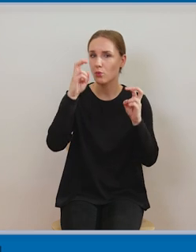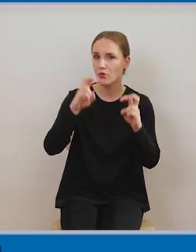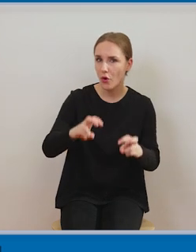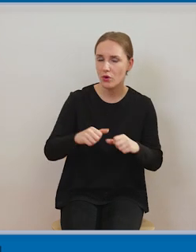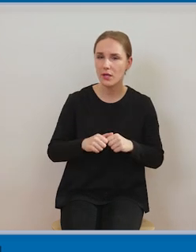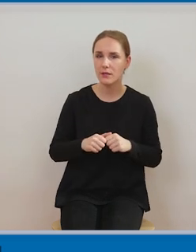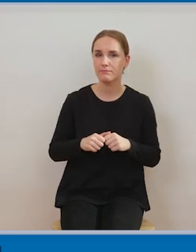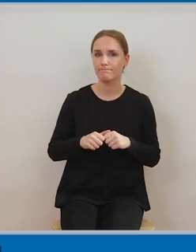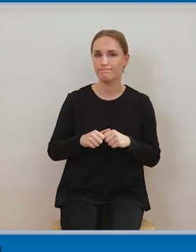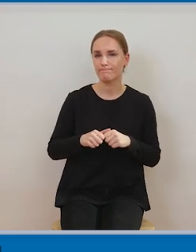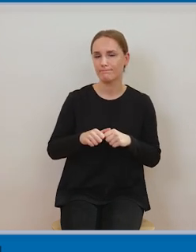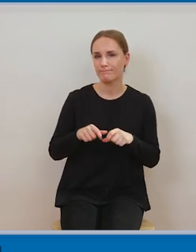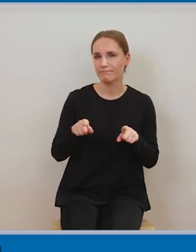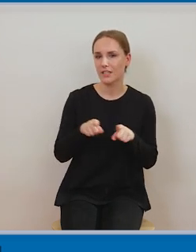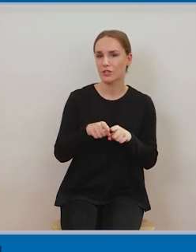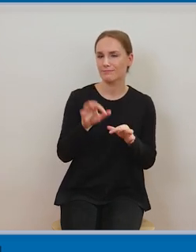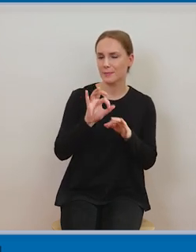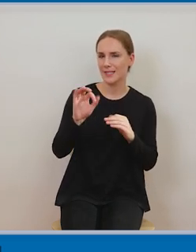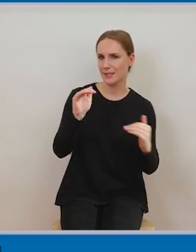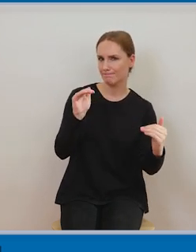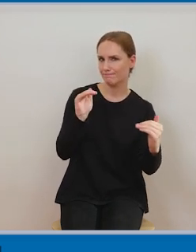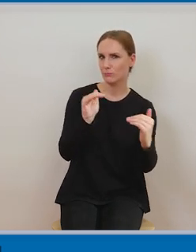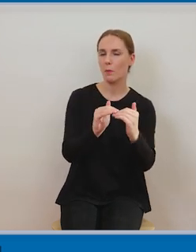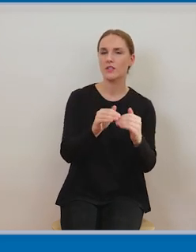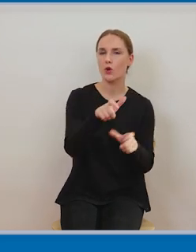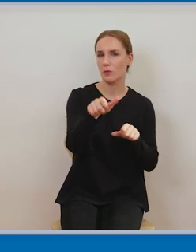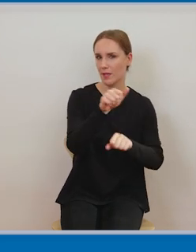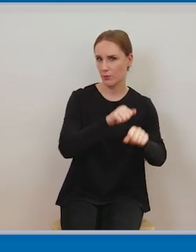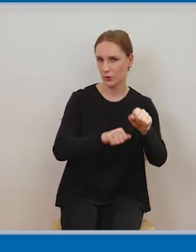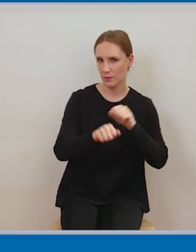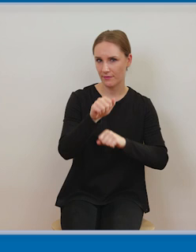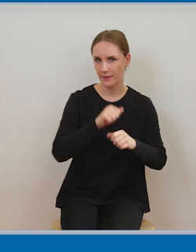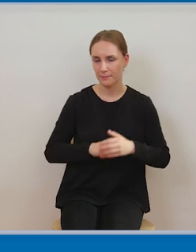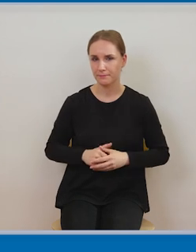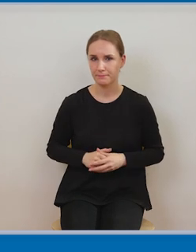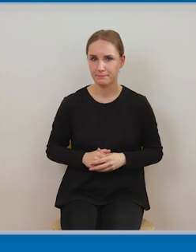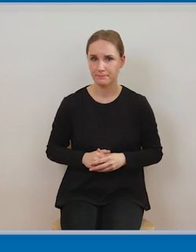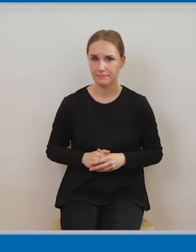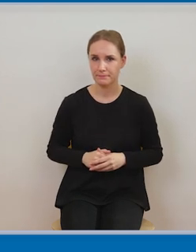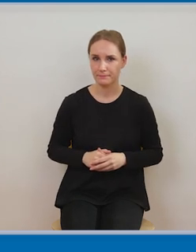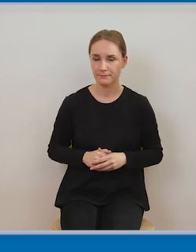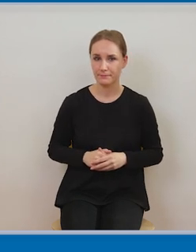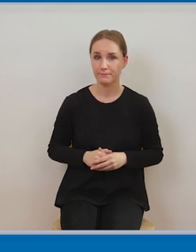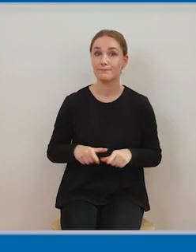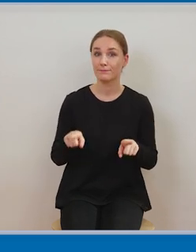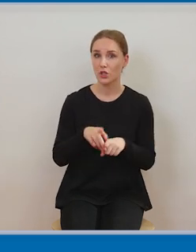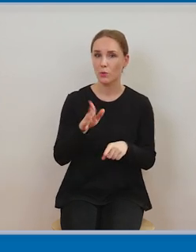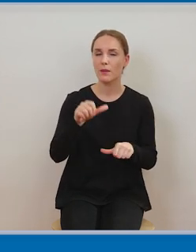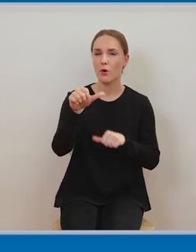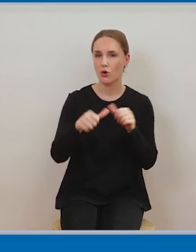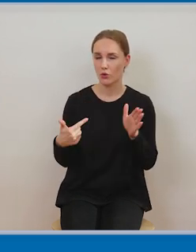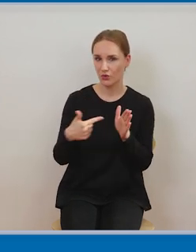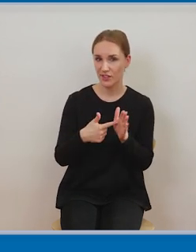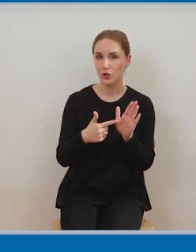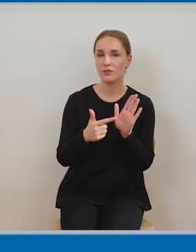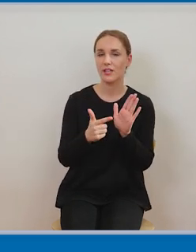została przyjęta w 2017 roku specjalna dyrektywa unijna dotycząca dozwolonych sposobów korzystania z utworów z